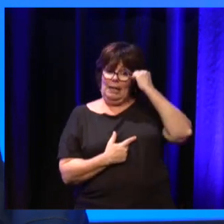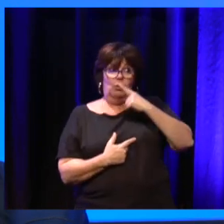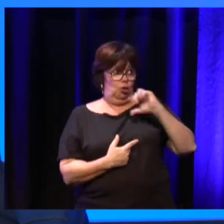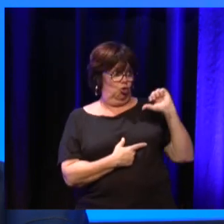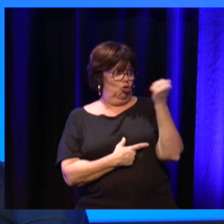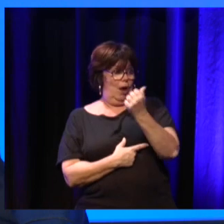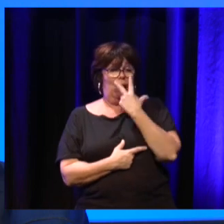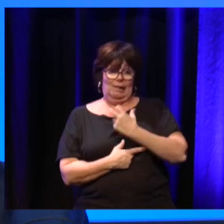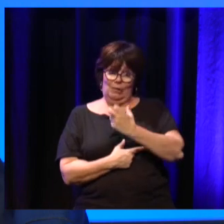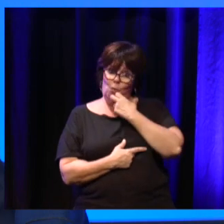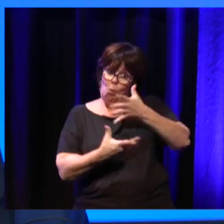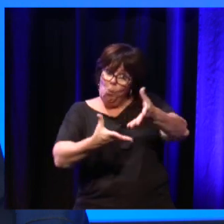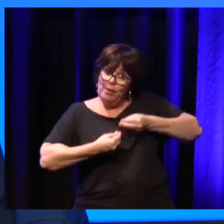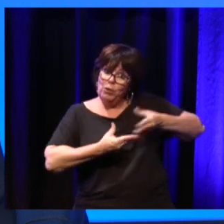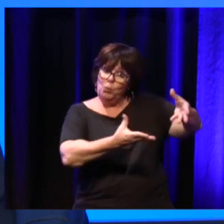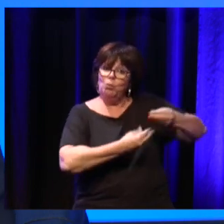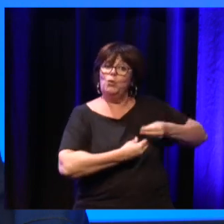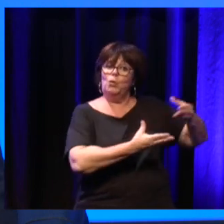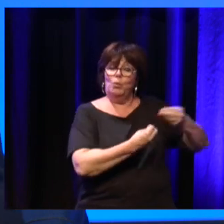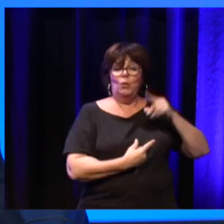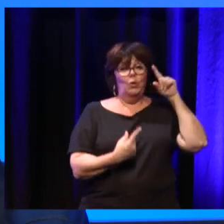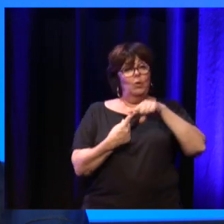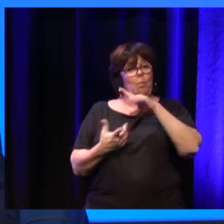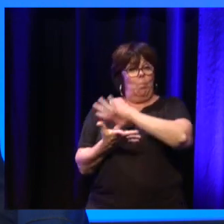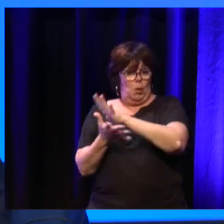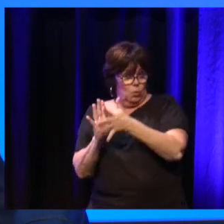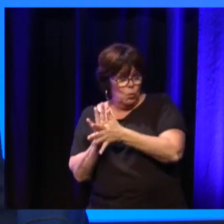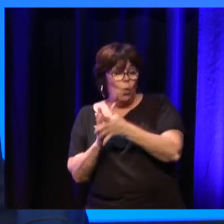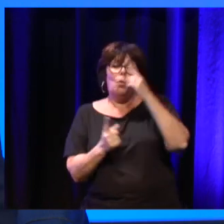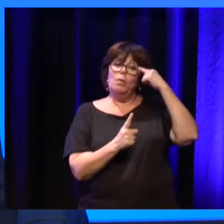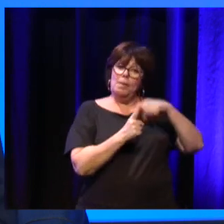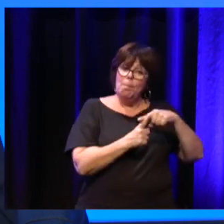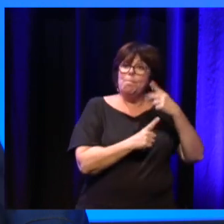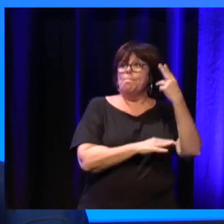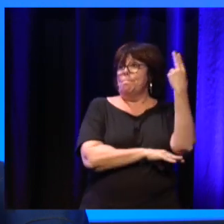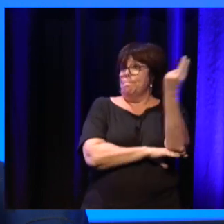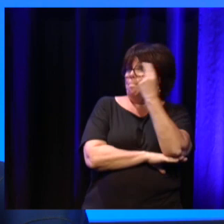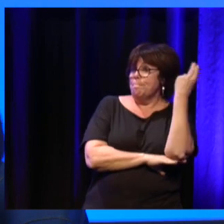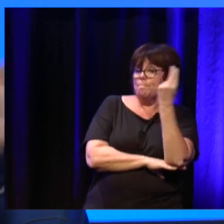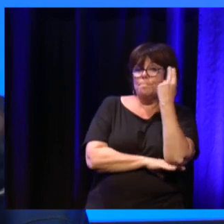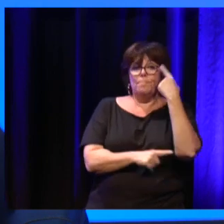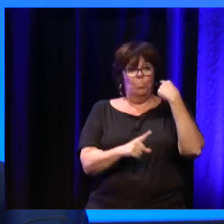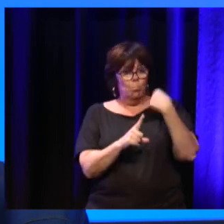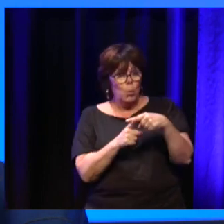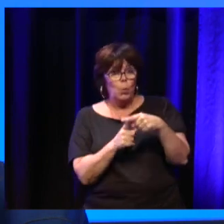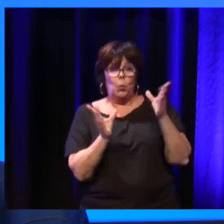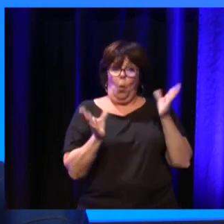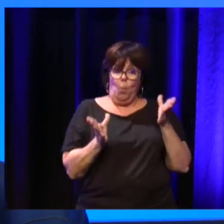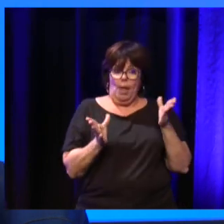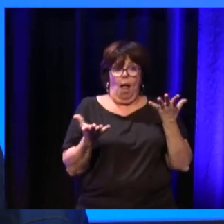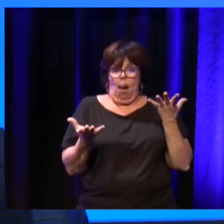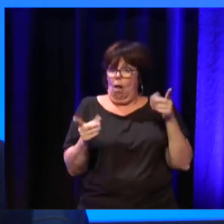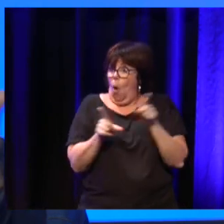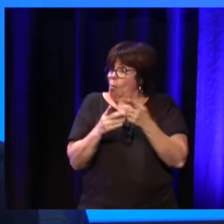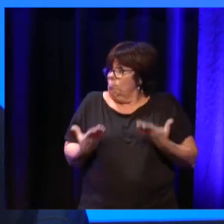citoyens et les assos et les acteurs de chacune des pathologies avec le CHU et les professeurs et on discutait ce'on est en train de faire là.